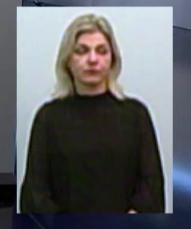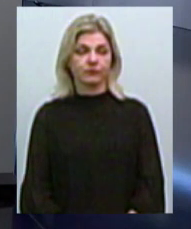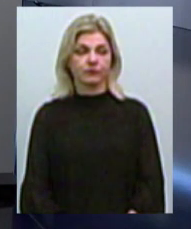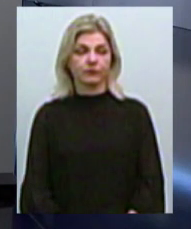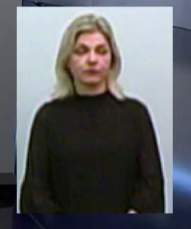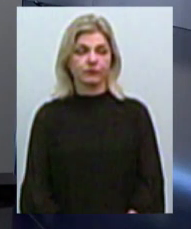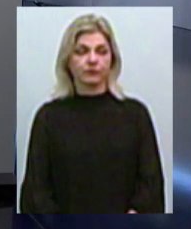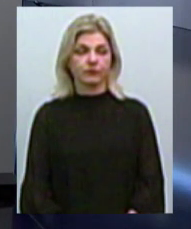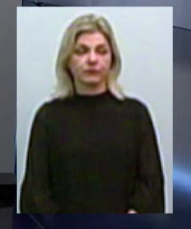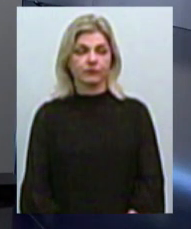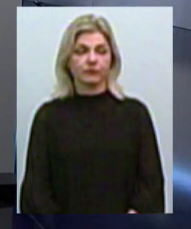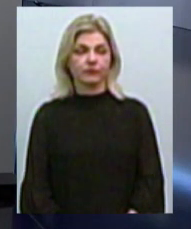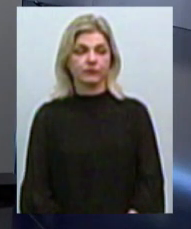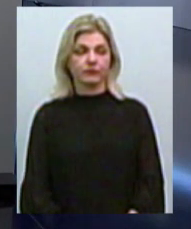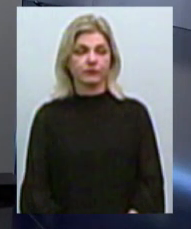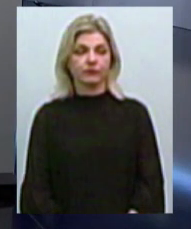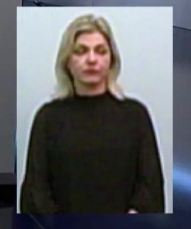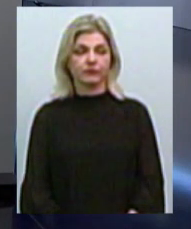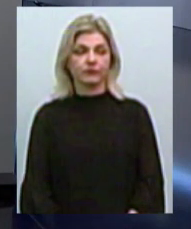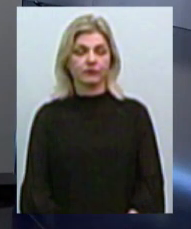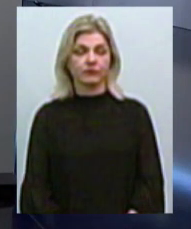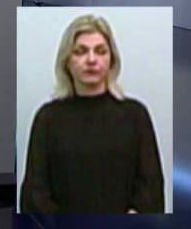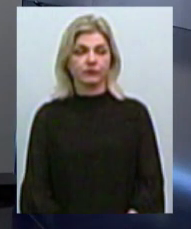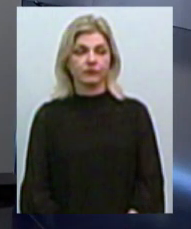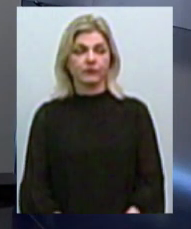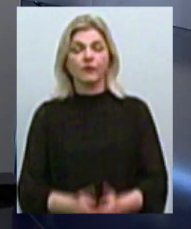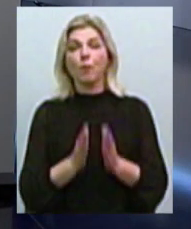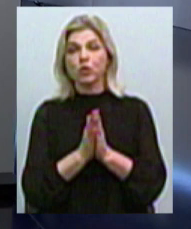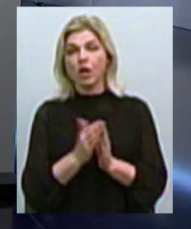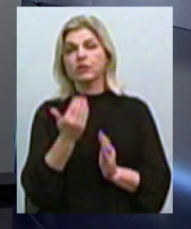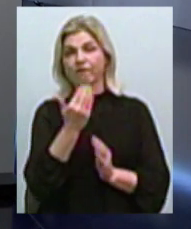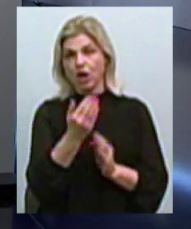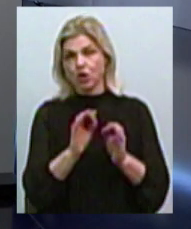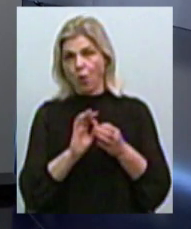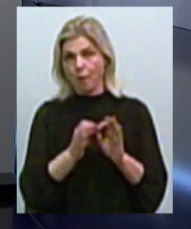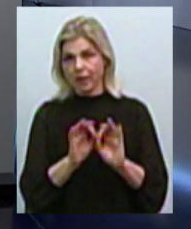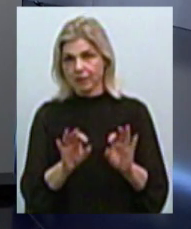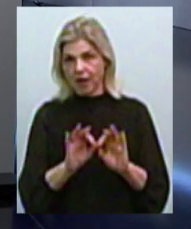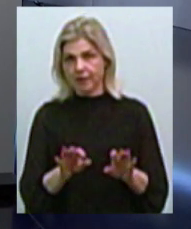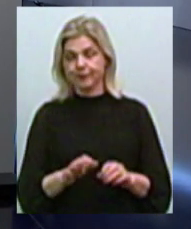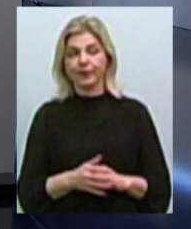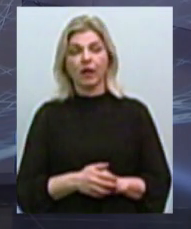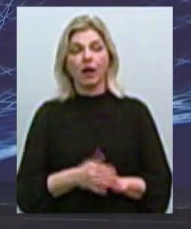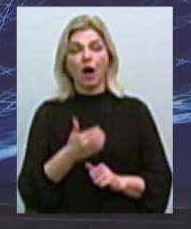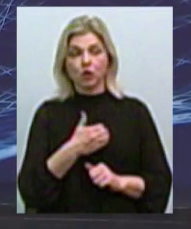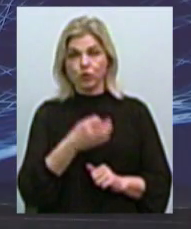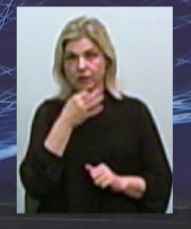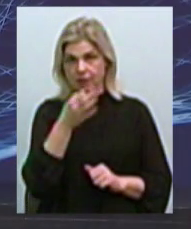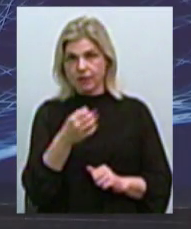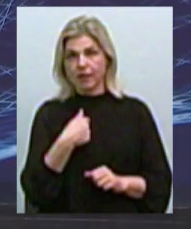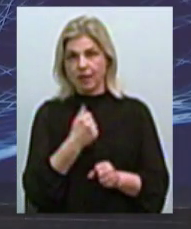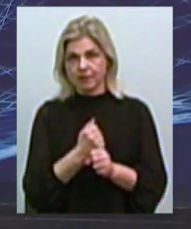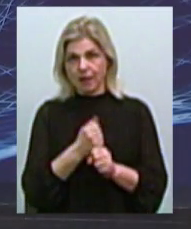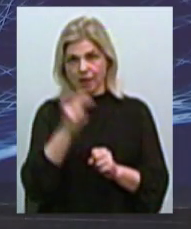Це був коментар Ірини Бакуткіна і Олена Олександрівна, будь ласка, ваш коментар. Я хочу сказати, що я зробила аналіз